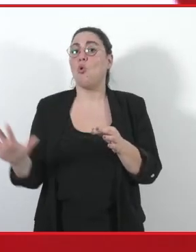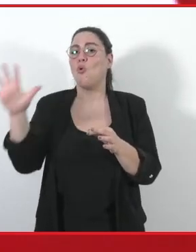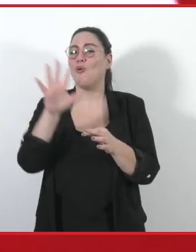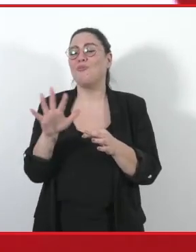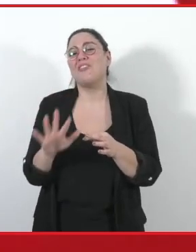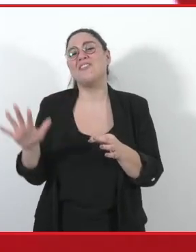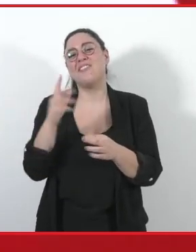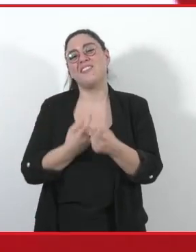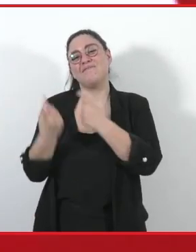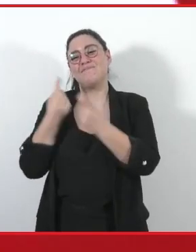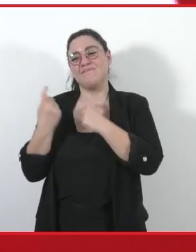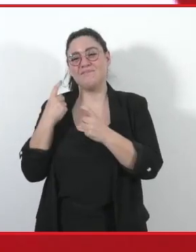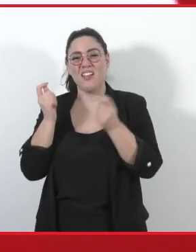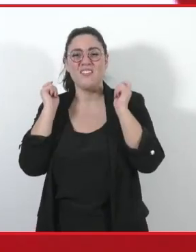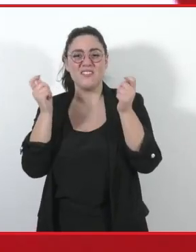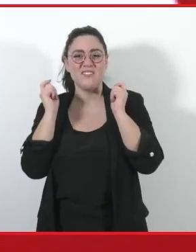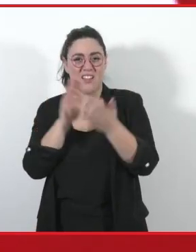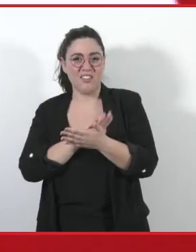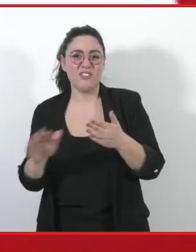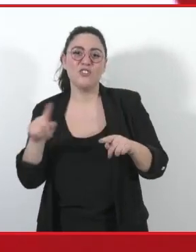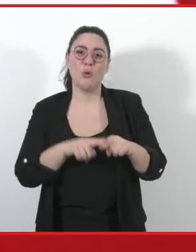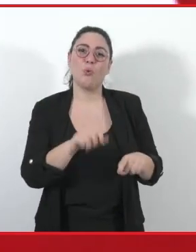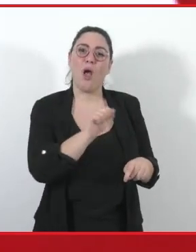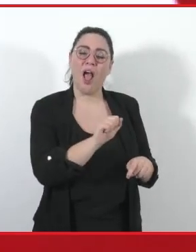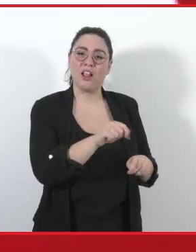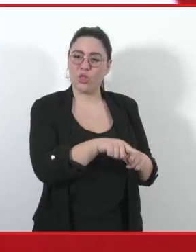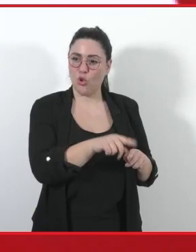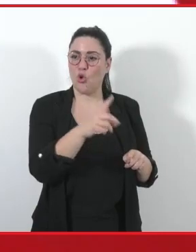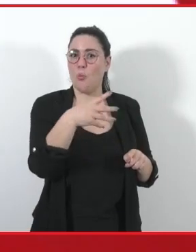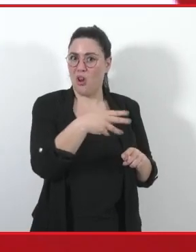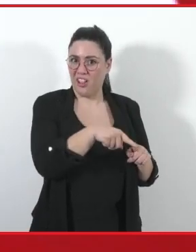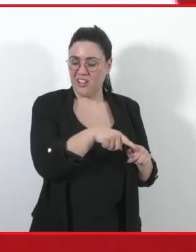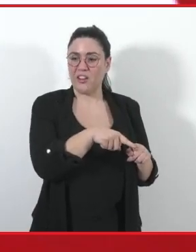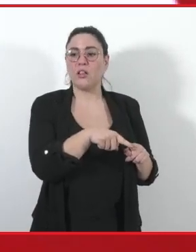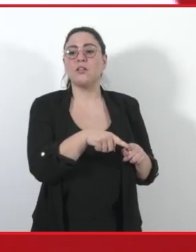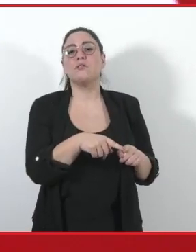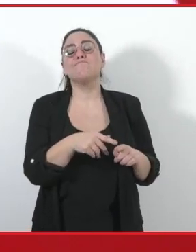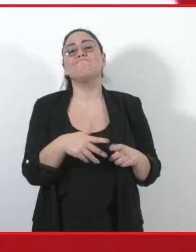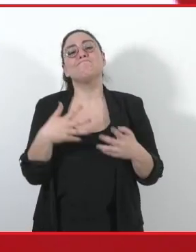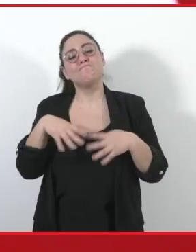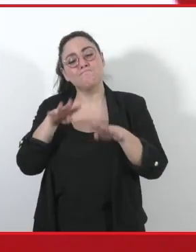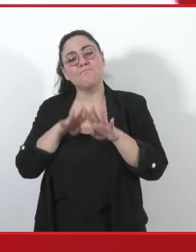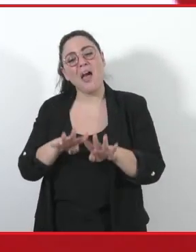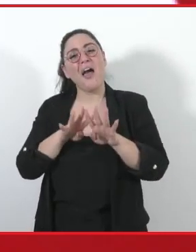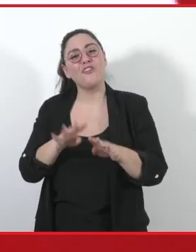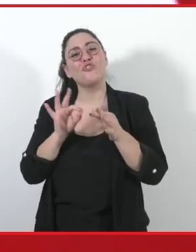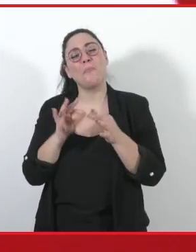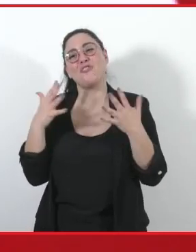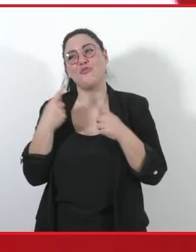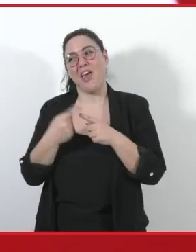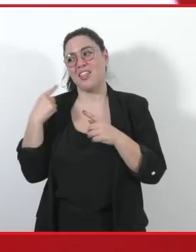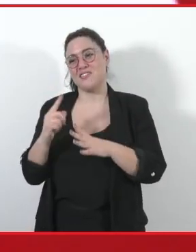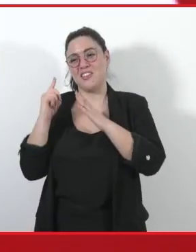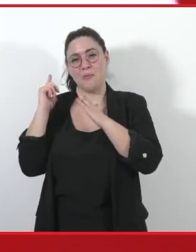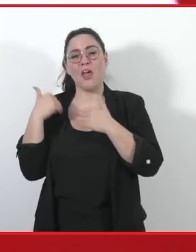Capitini. La terra della Marcia della Pace, che è stata ospitata anche poche settimane fa. E allora voglio concludere con le parole di